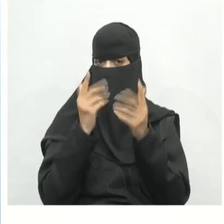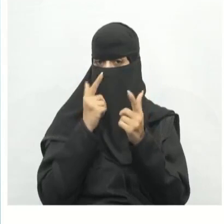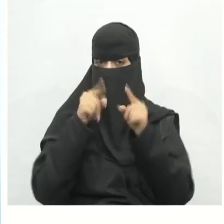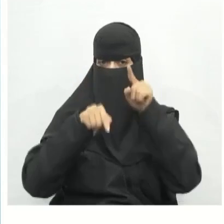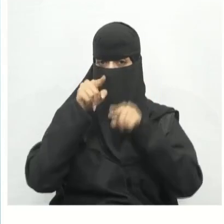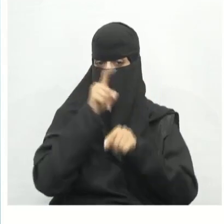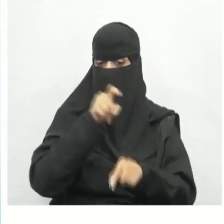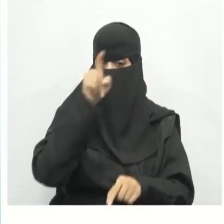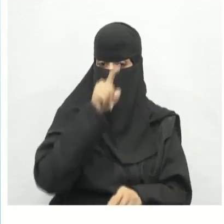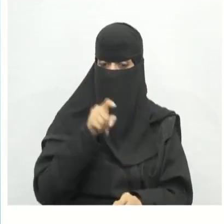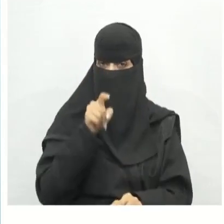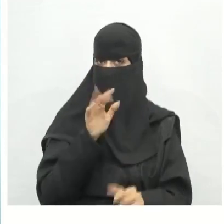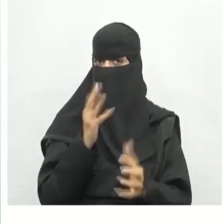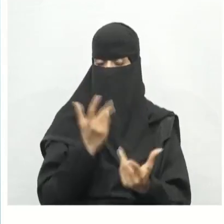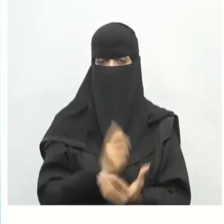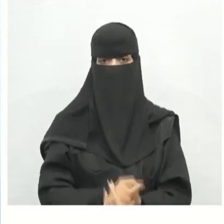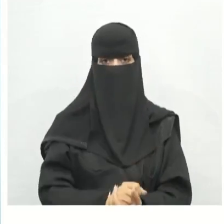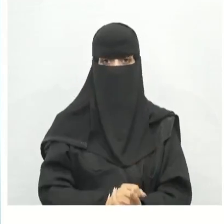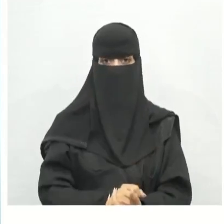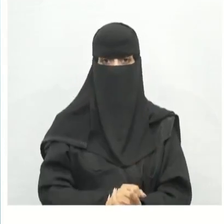مكعب ورسم